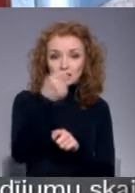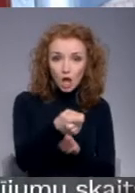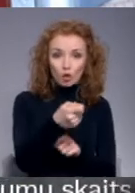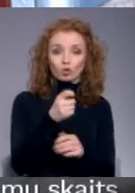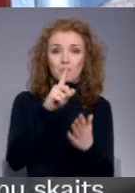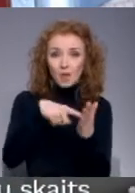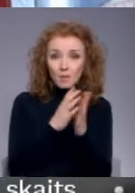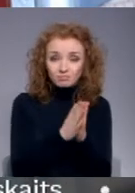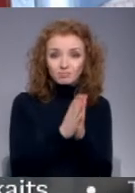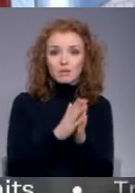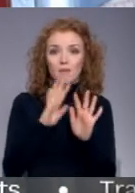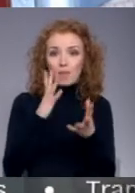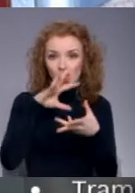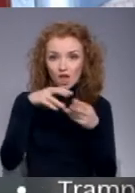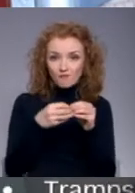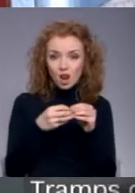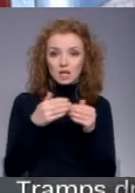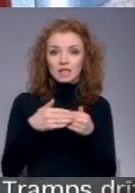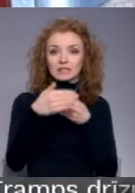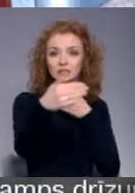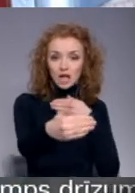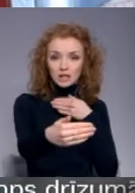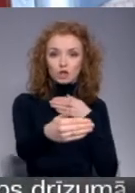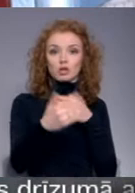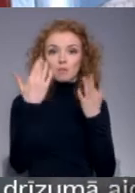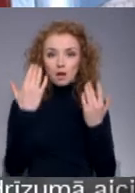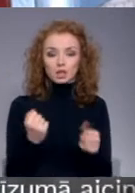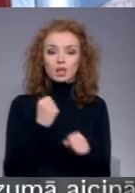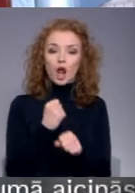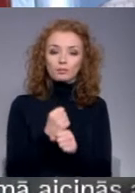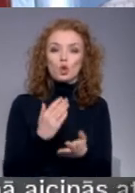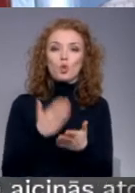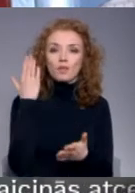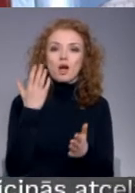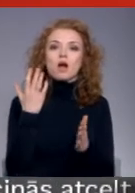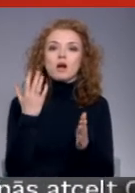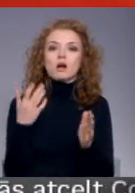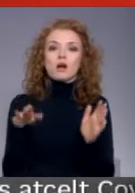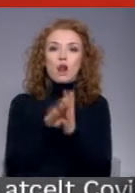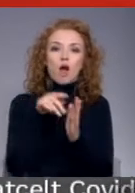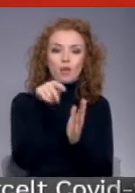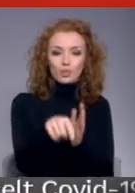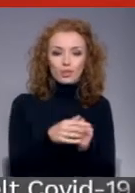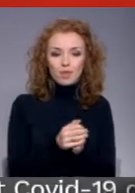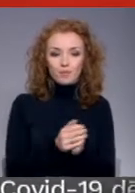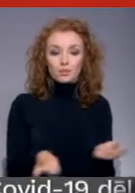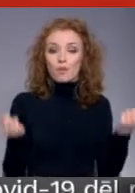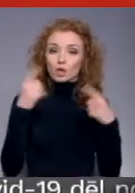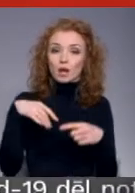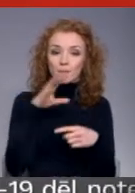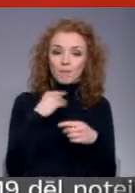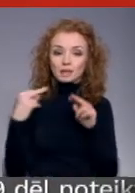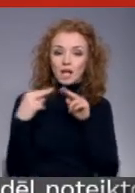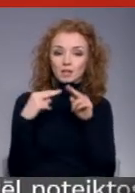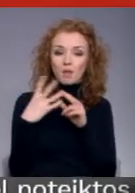joprojām ievērojot nepieciešamos distancēšanās pasākumus darbs notiekot klātienē. Šobrīd mēs skaņojam ar varam